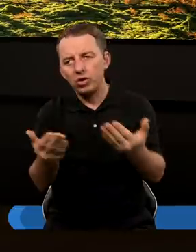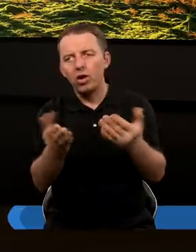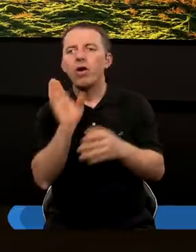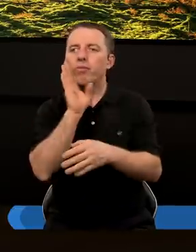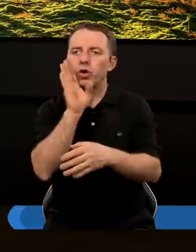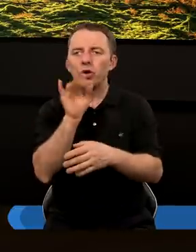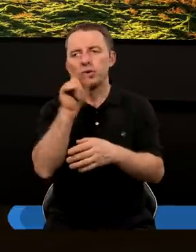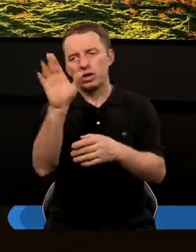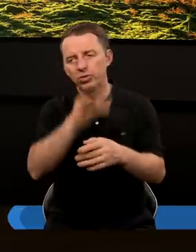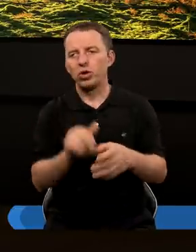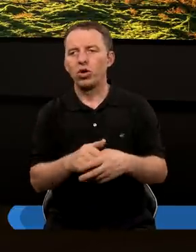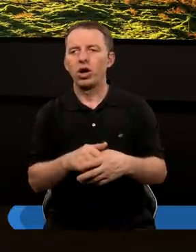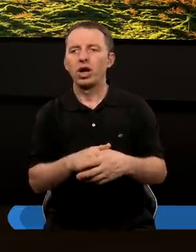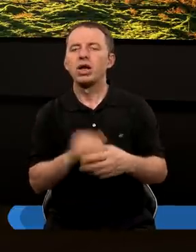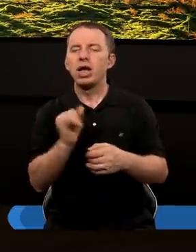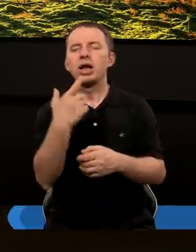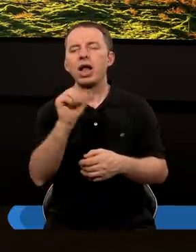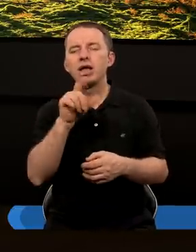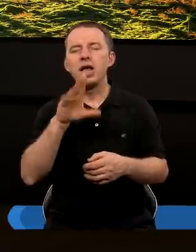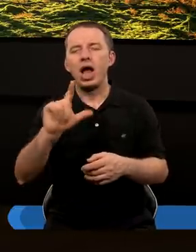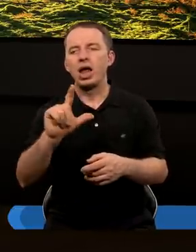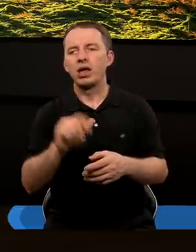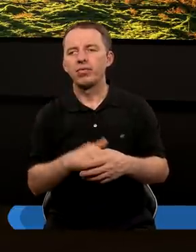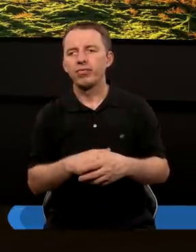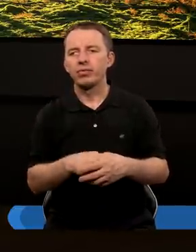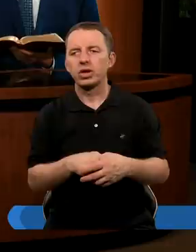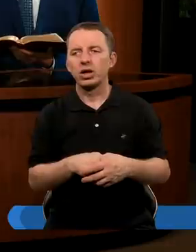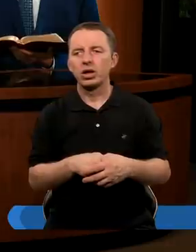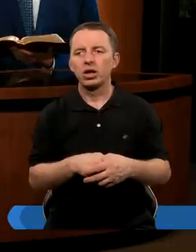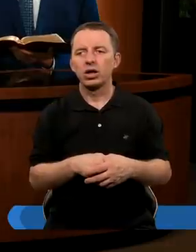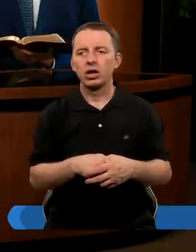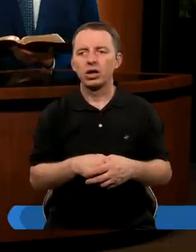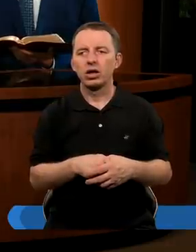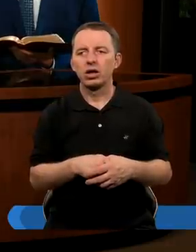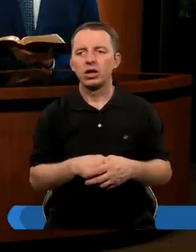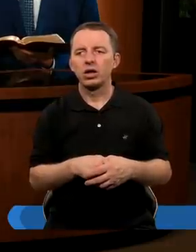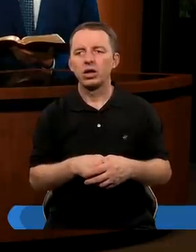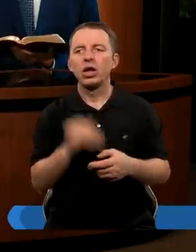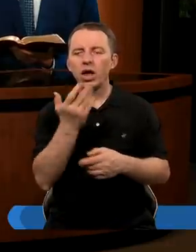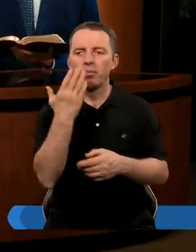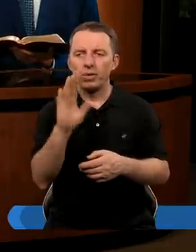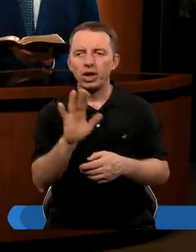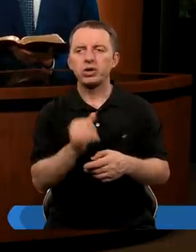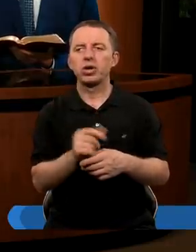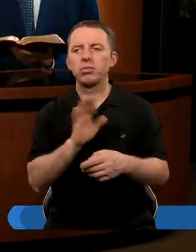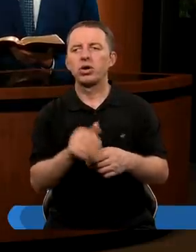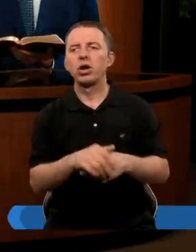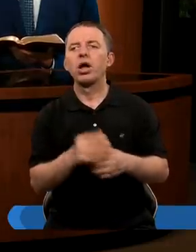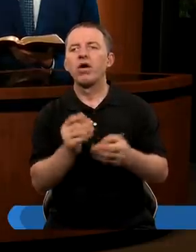i być podobnie pokornymi właśnie jak Daniel. Ale ja chciałbym jeszcze dodać, że tak najbardziej